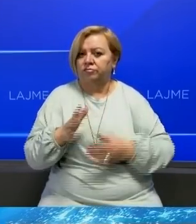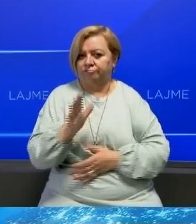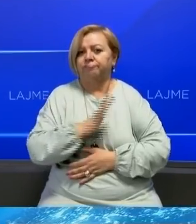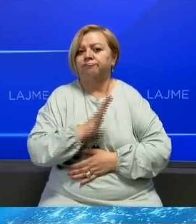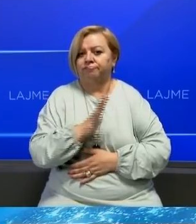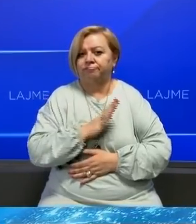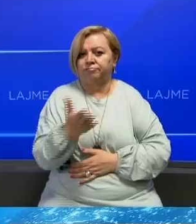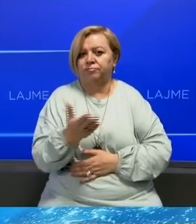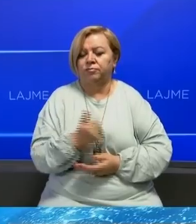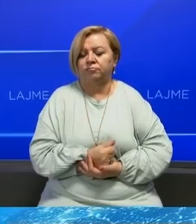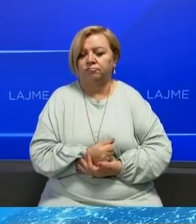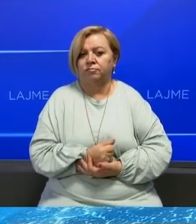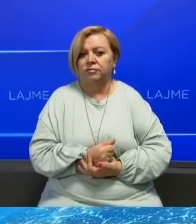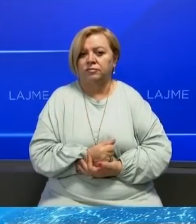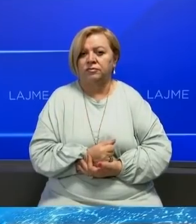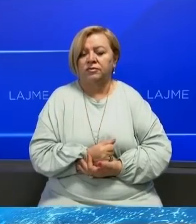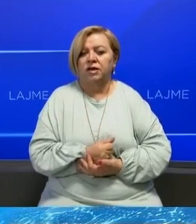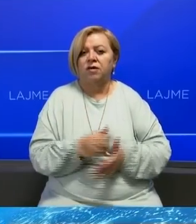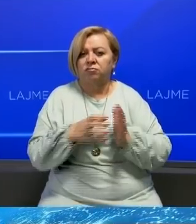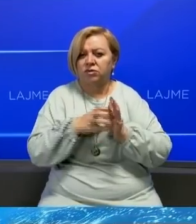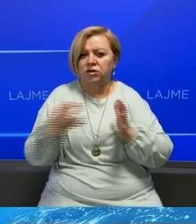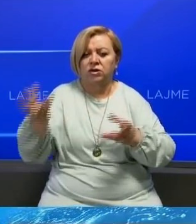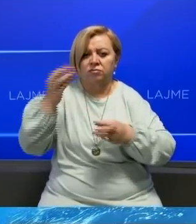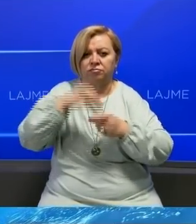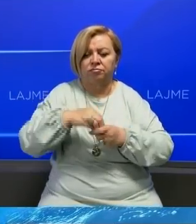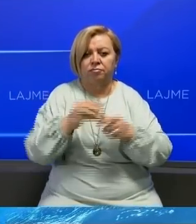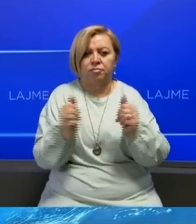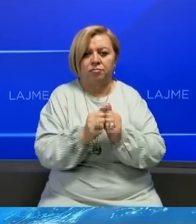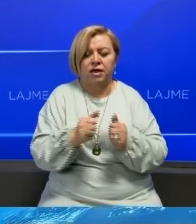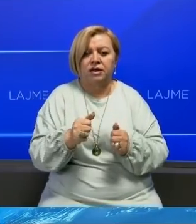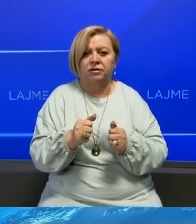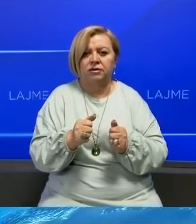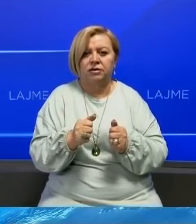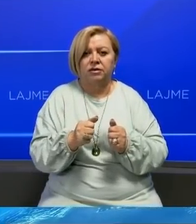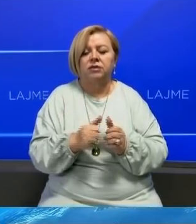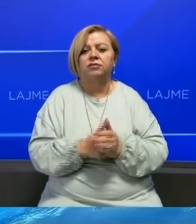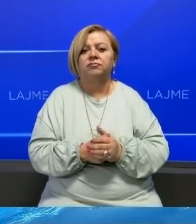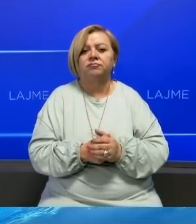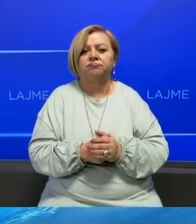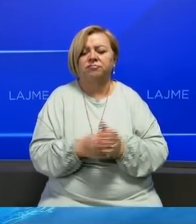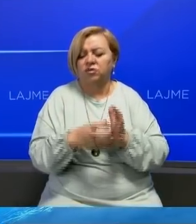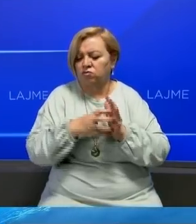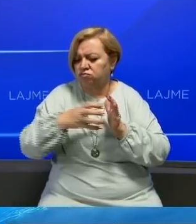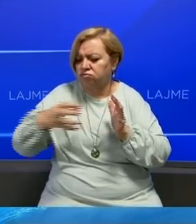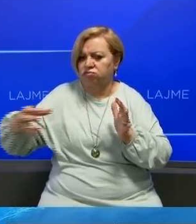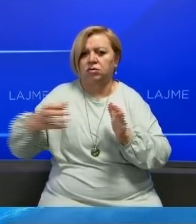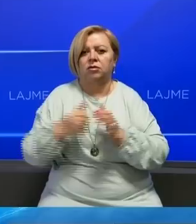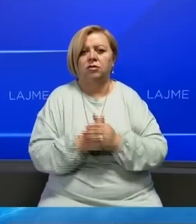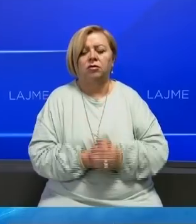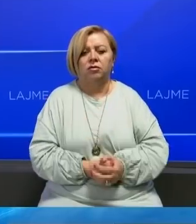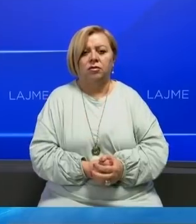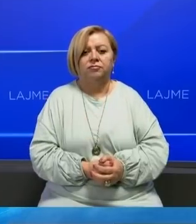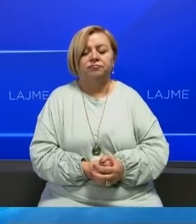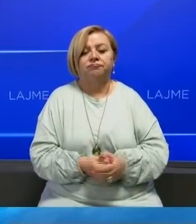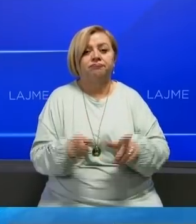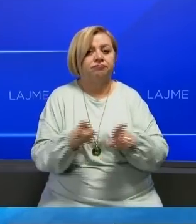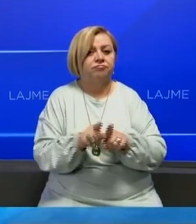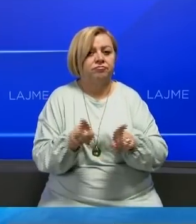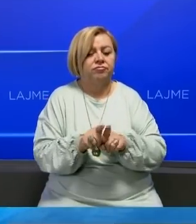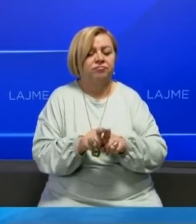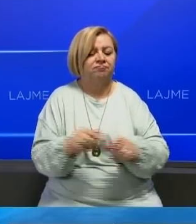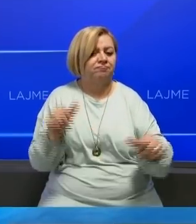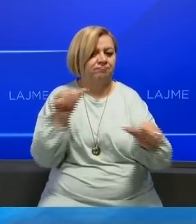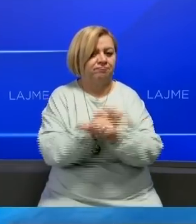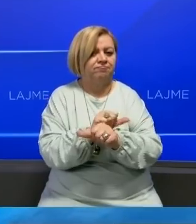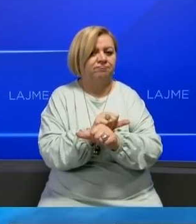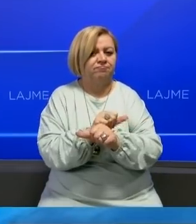edhe një kosishtë është një proces që përfshin bëjene dhe që është i stërzatet. Po ashtu e ka të gabu